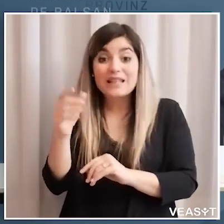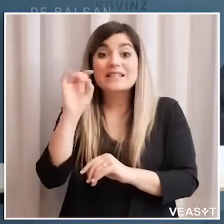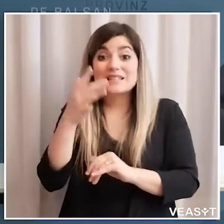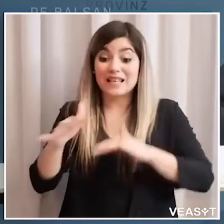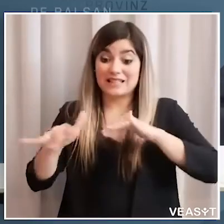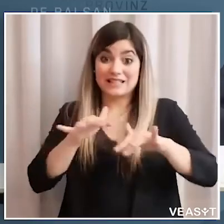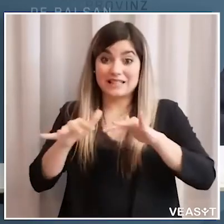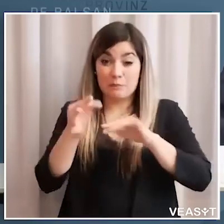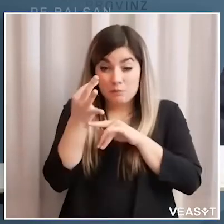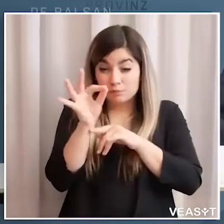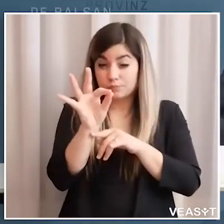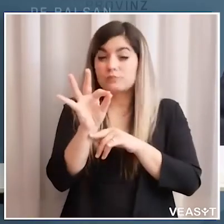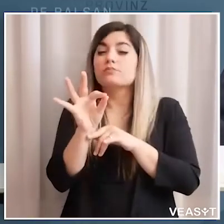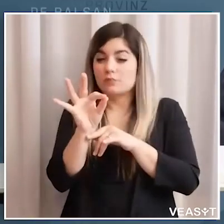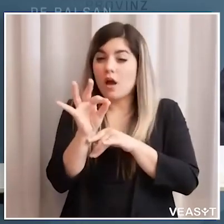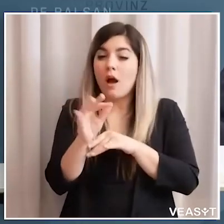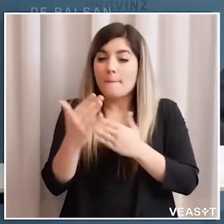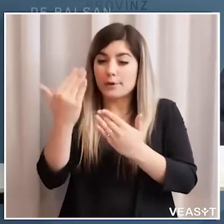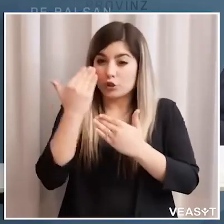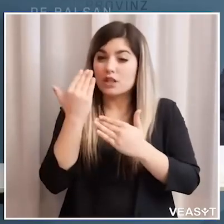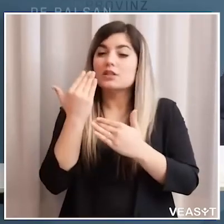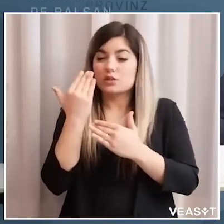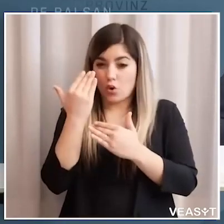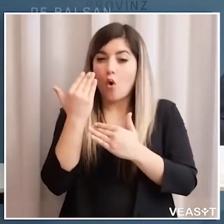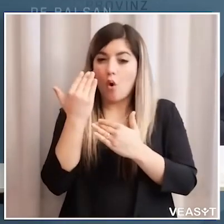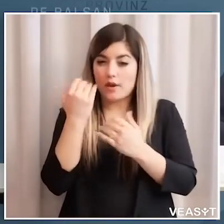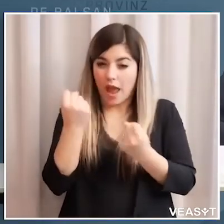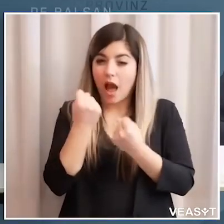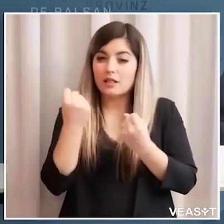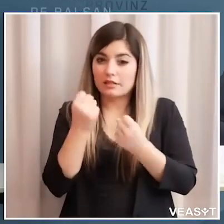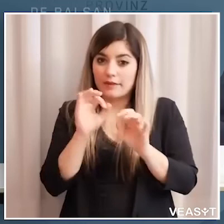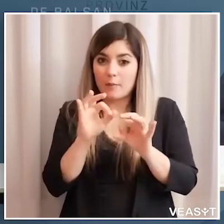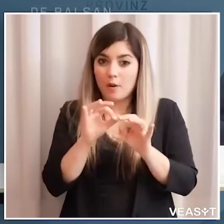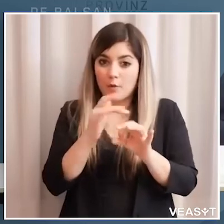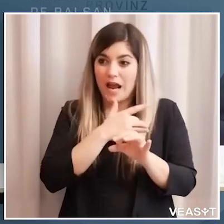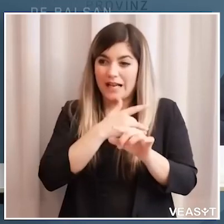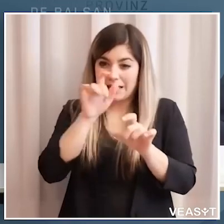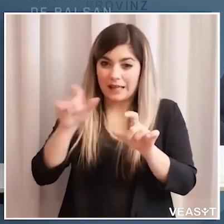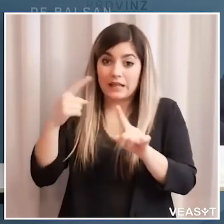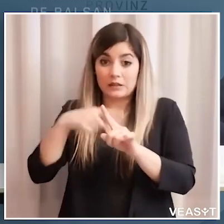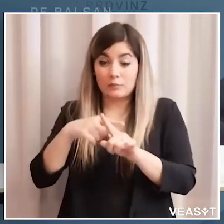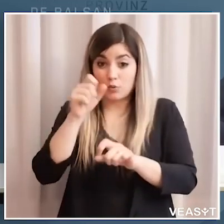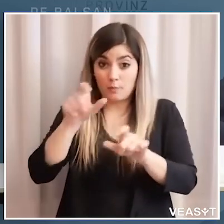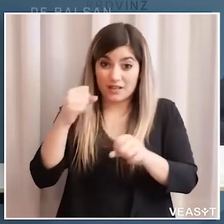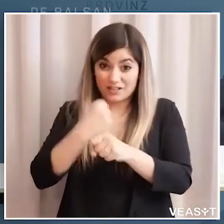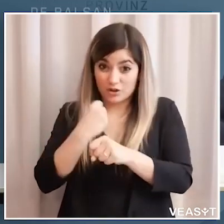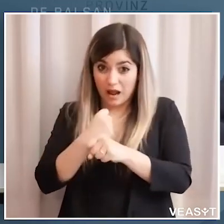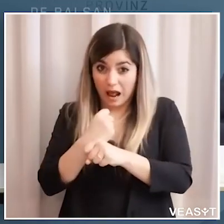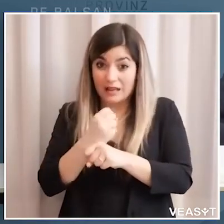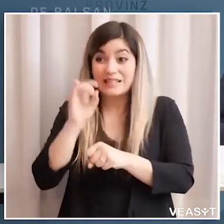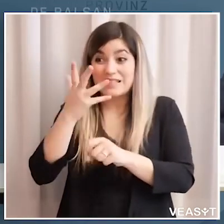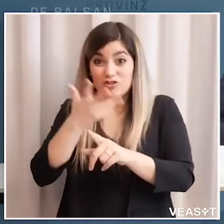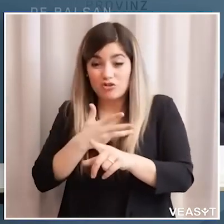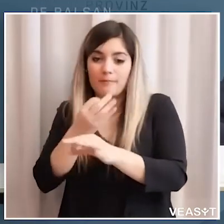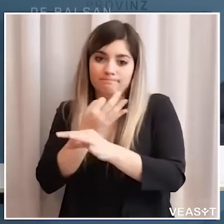di un sistema davvero particolare molto sofisticato di protezione attiva di tutti i clienti e del personale ma